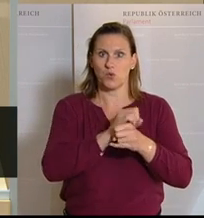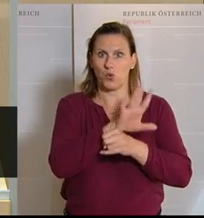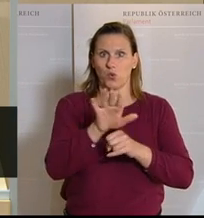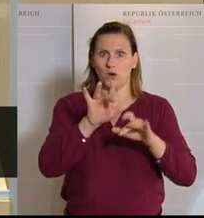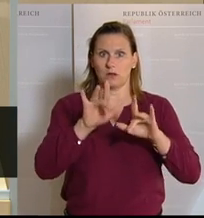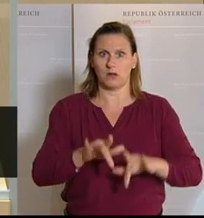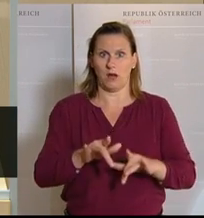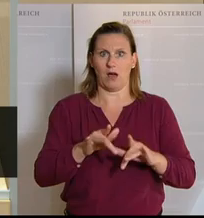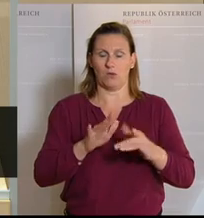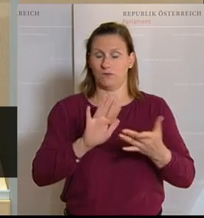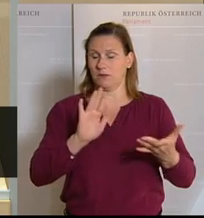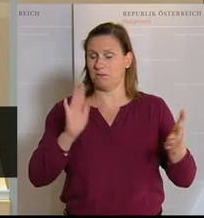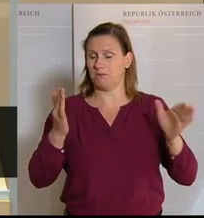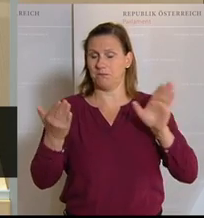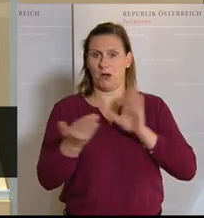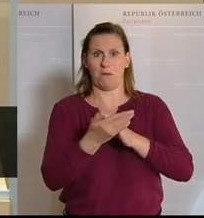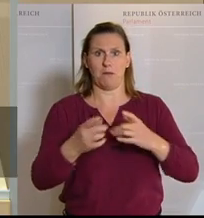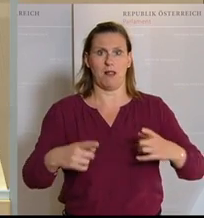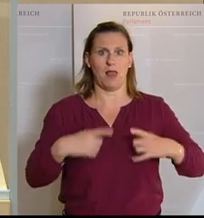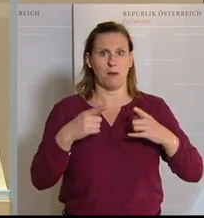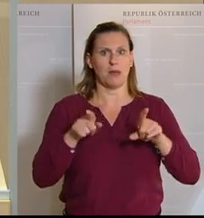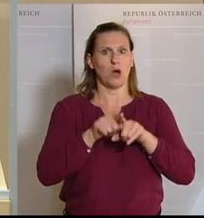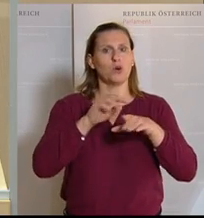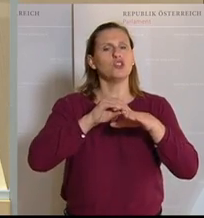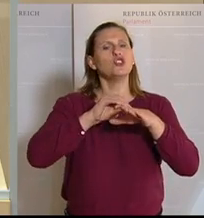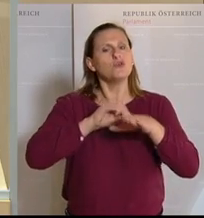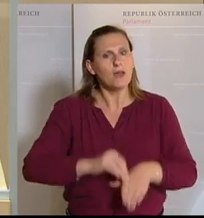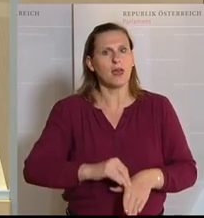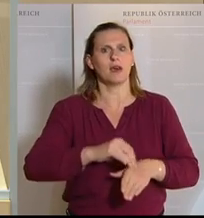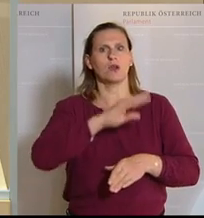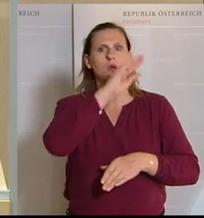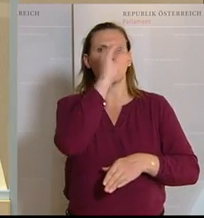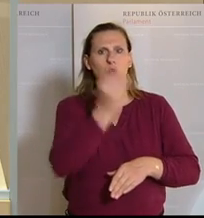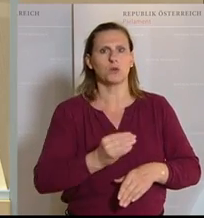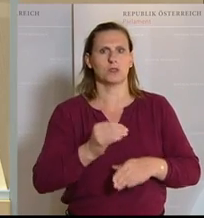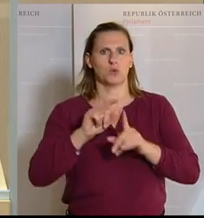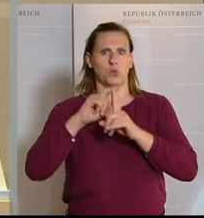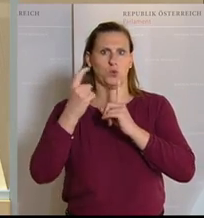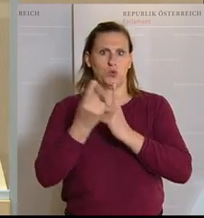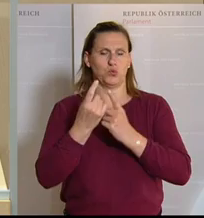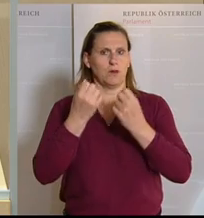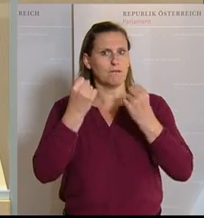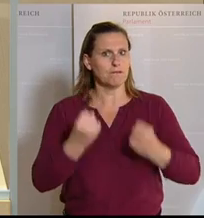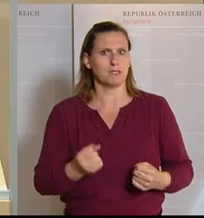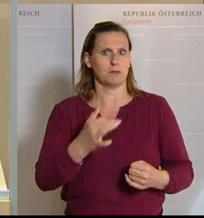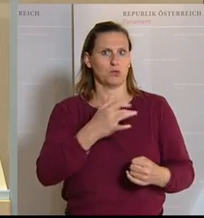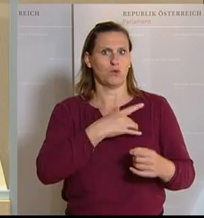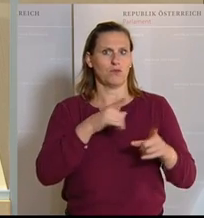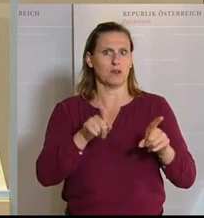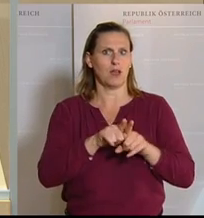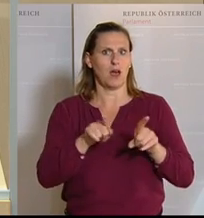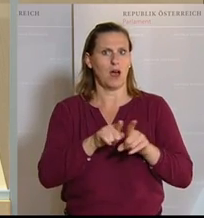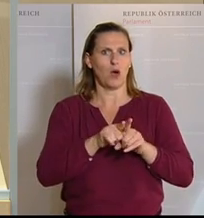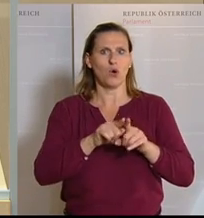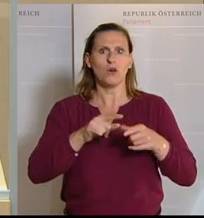grundlegend verändert hat, besonders schwer, aber auch die Kunst und Kultur. Ein Lebensbereich, der auch Lebensmittel für die